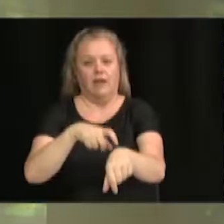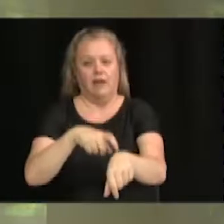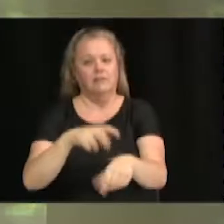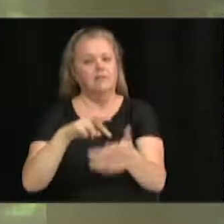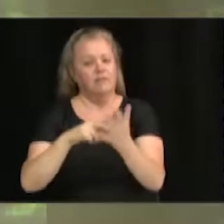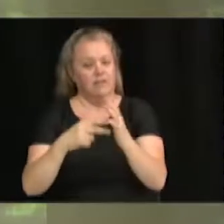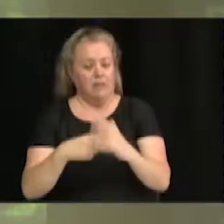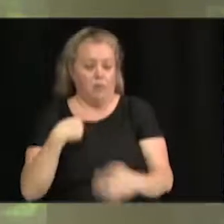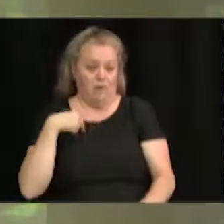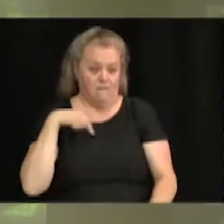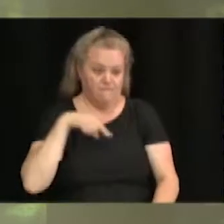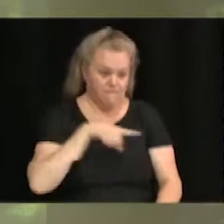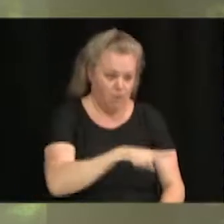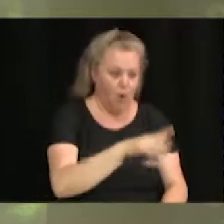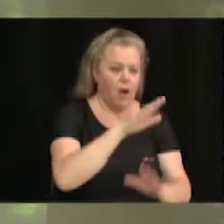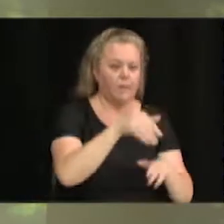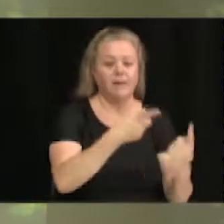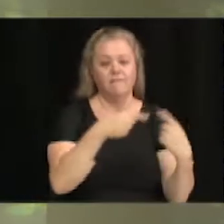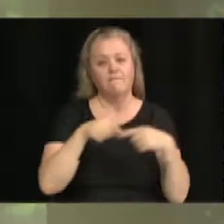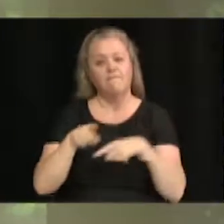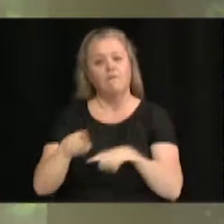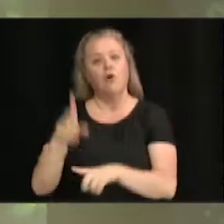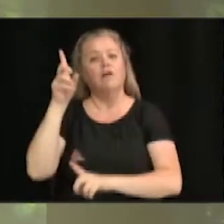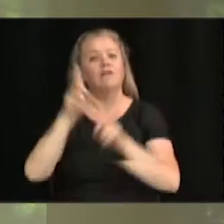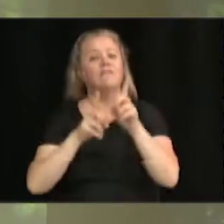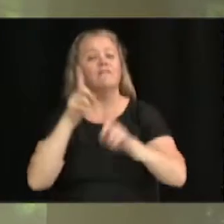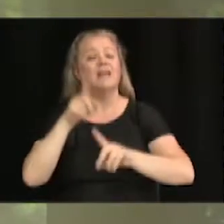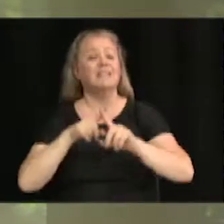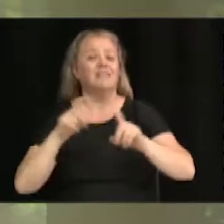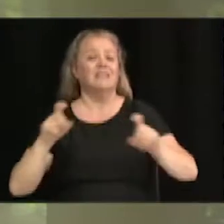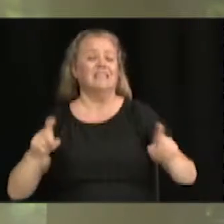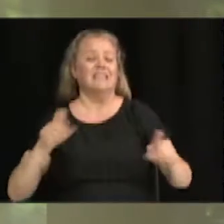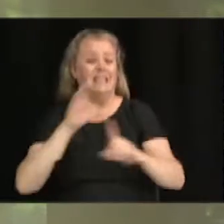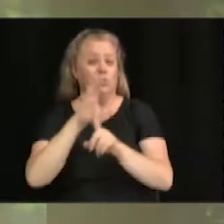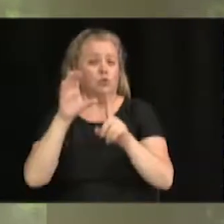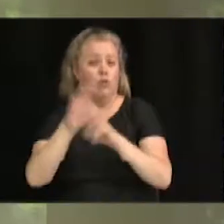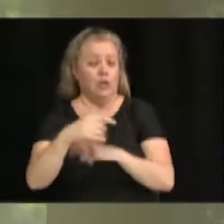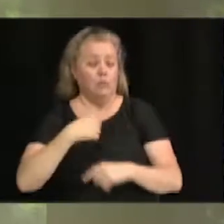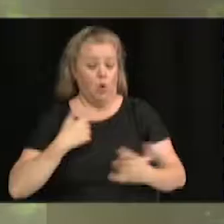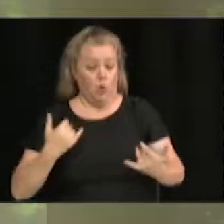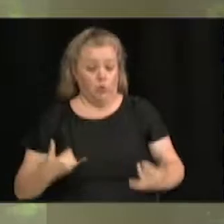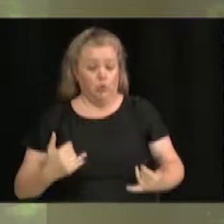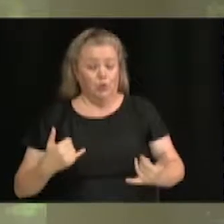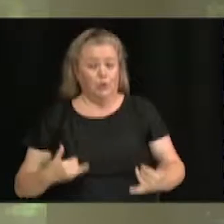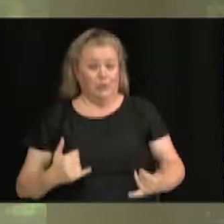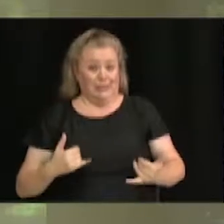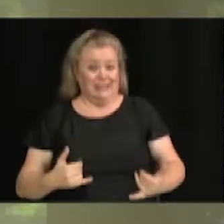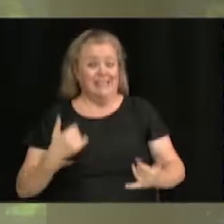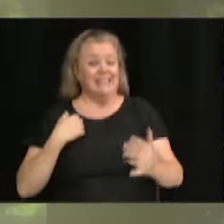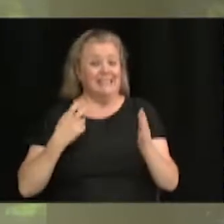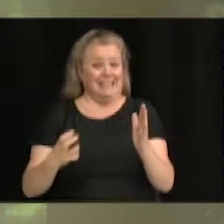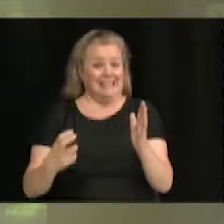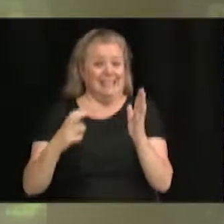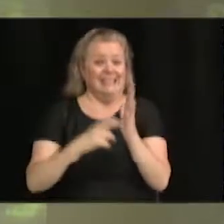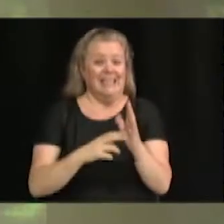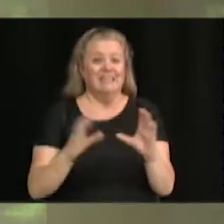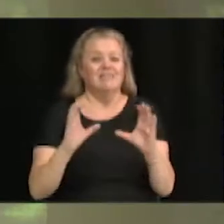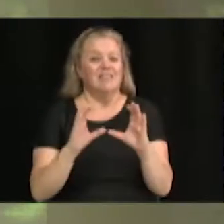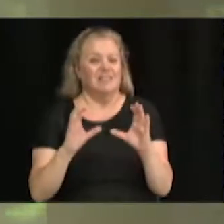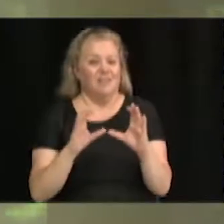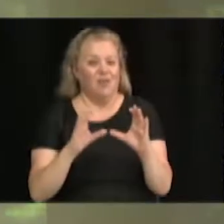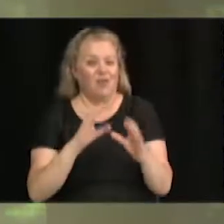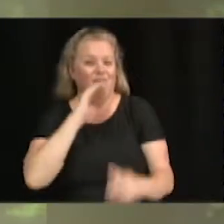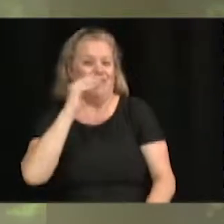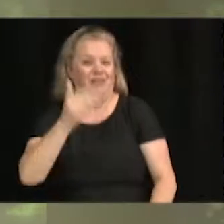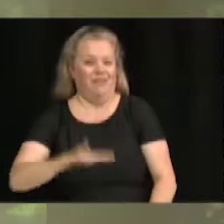bien sûr à la fête de la diversité culturelle. Je peux vous dire, M. Paulin, à tous mes collègues et à tout le monde, j'ai signé aujourd'hui les certificats de bienvenue à toutes ces